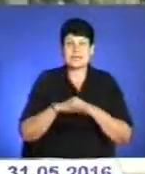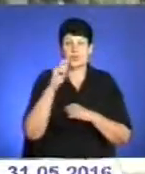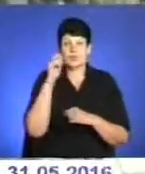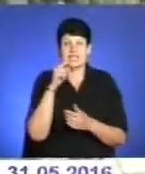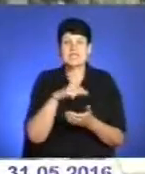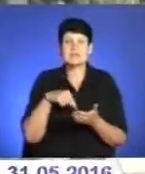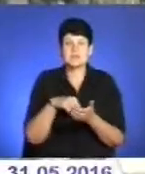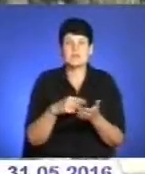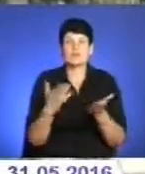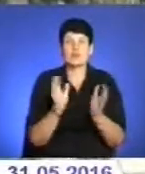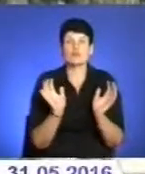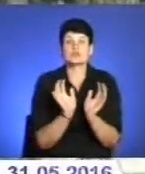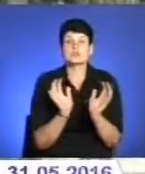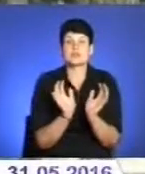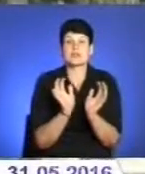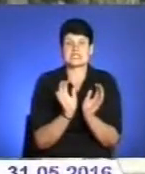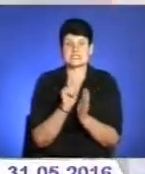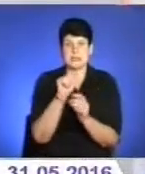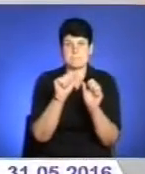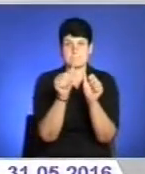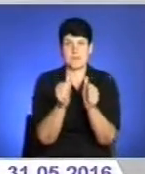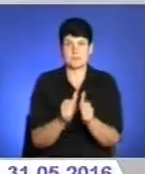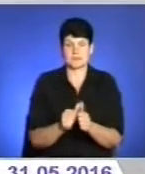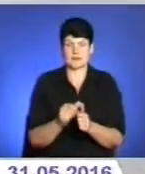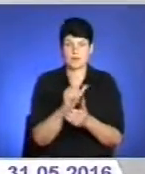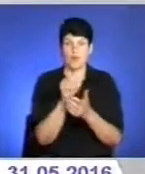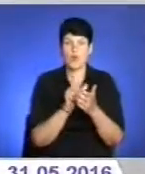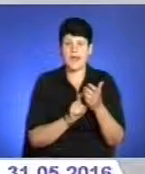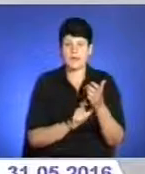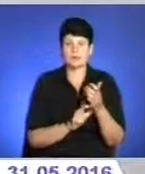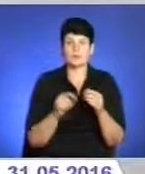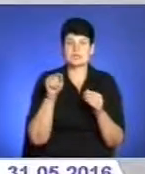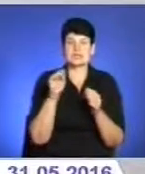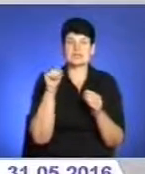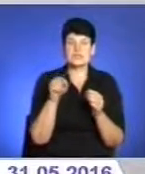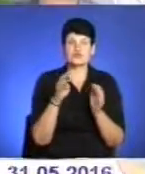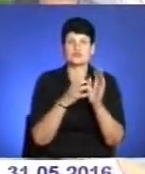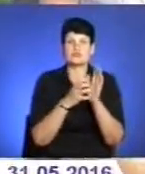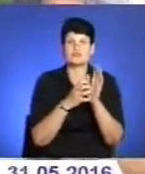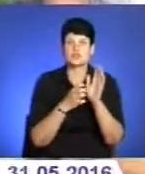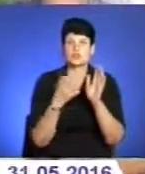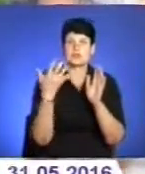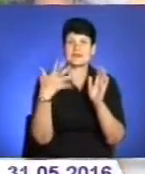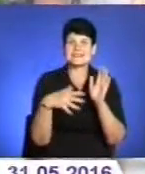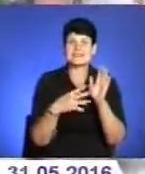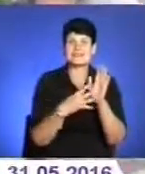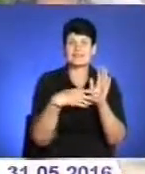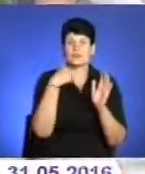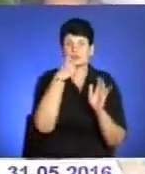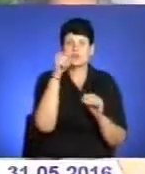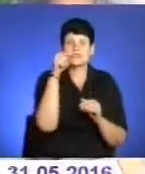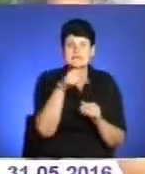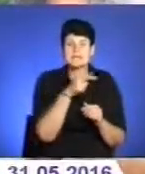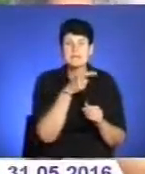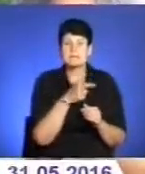і таким чином продовжити історію нашого міста. І хоча Олександр Пушкін жодного стосунку до Тернополя не мав, Та все